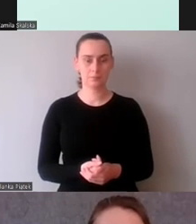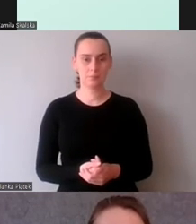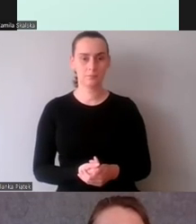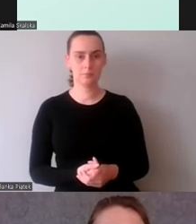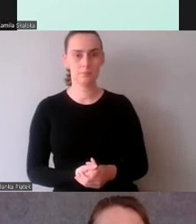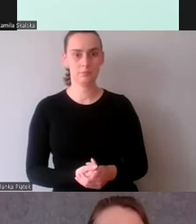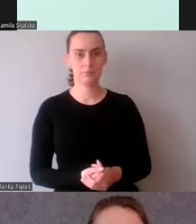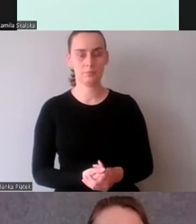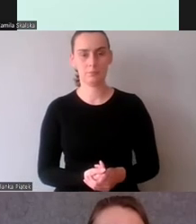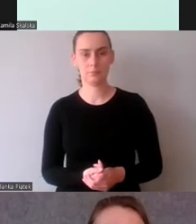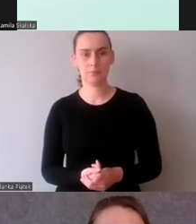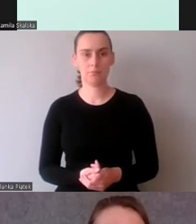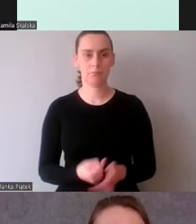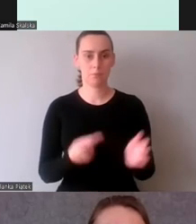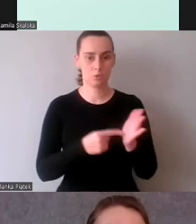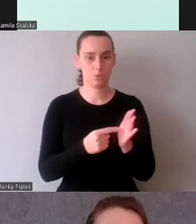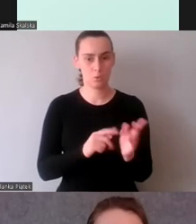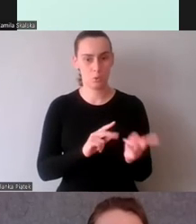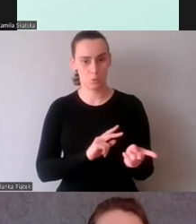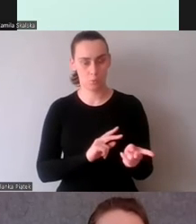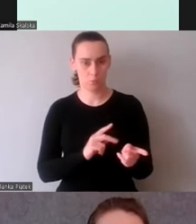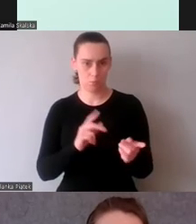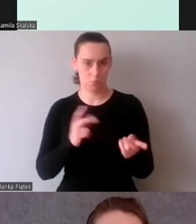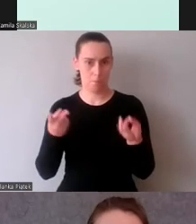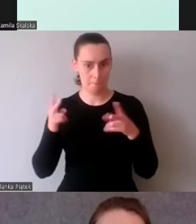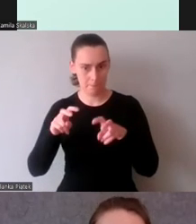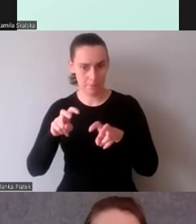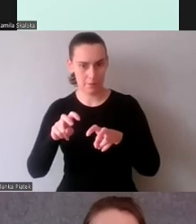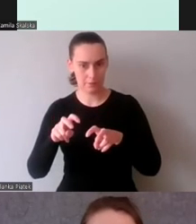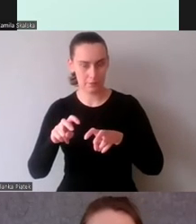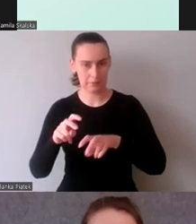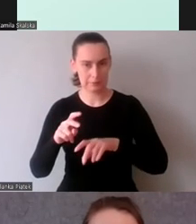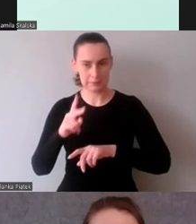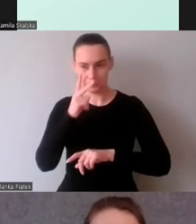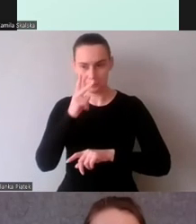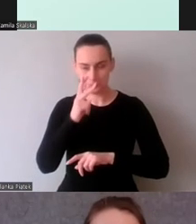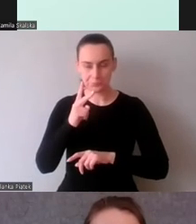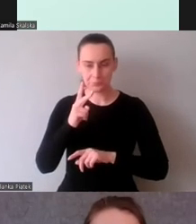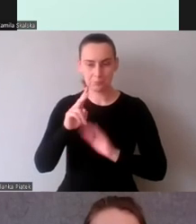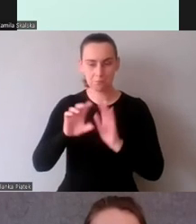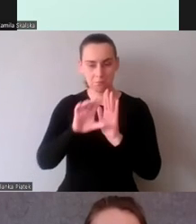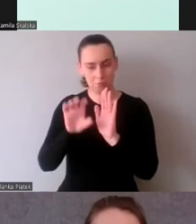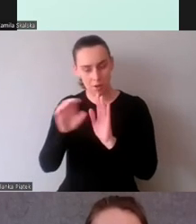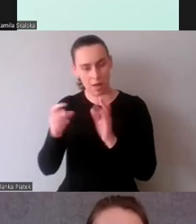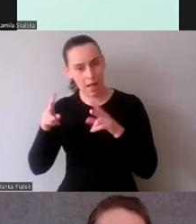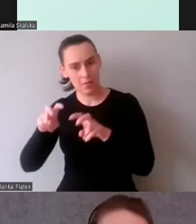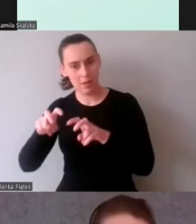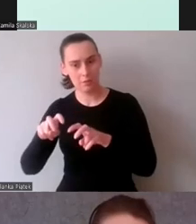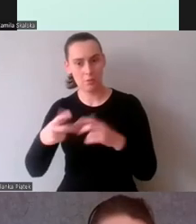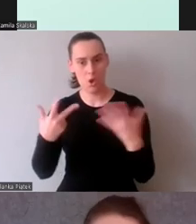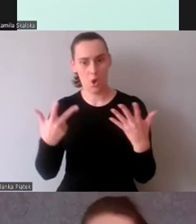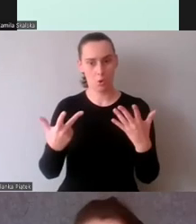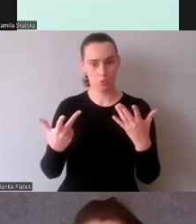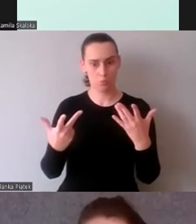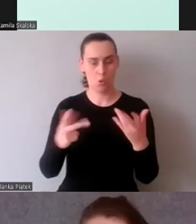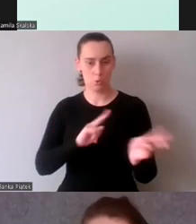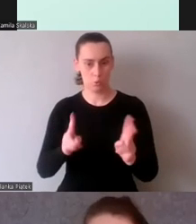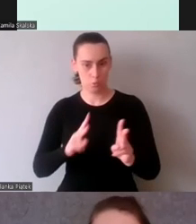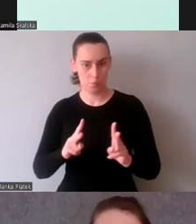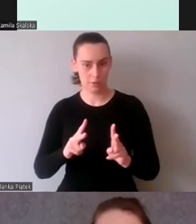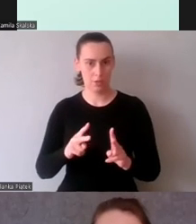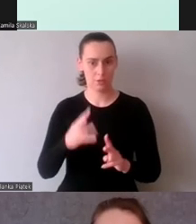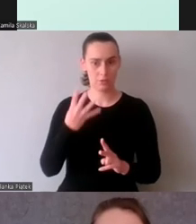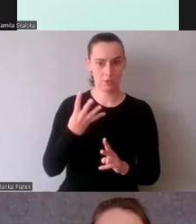W tym tłumaczeniu, w tym badaniu spojrzeliśmy na ośmiu tłumaczy, czterech francuskich i czterech hiszpańskich.